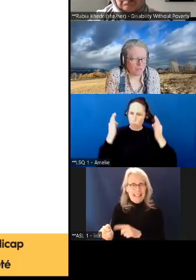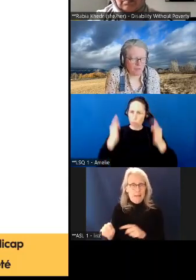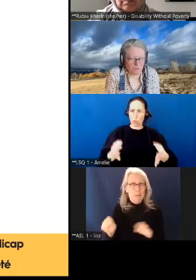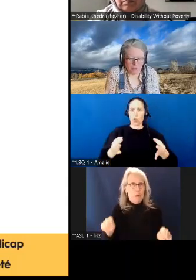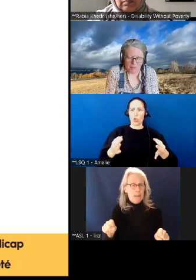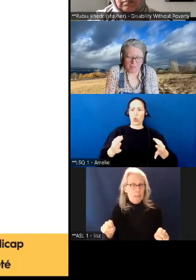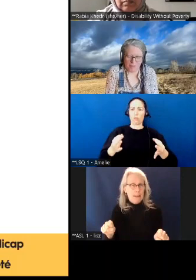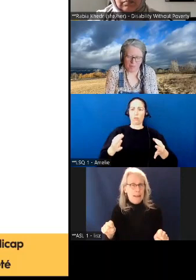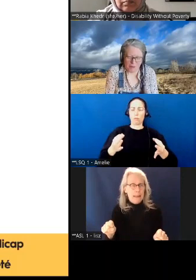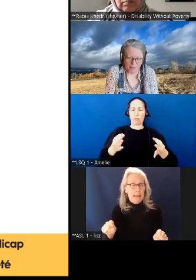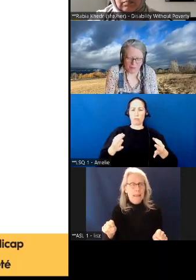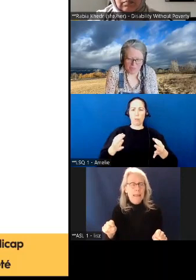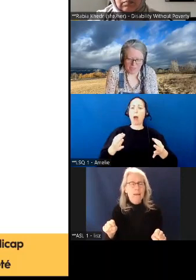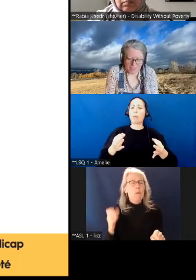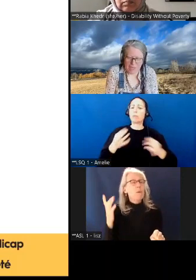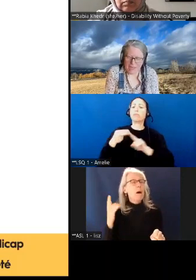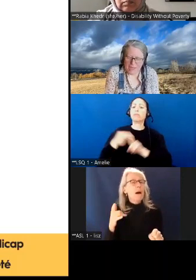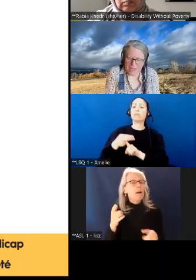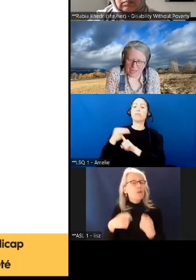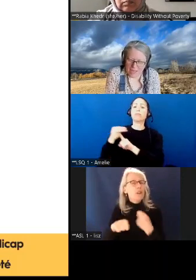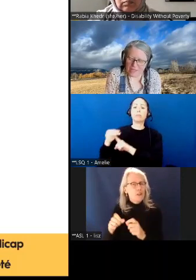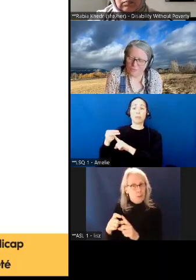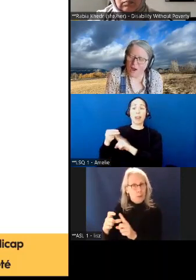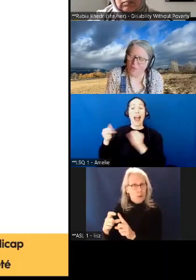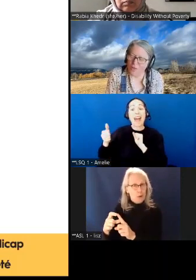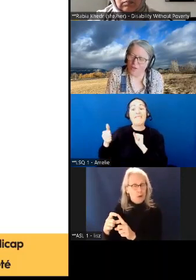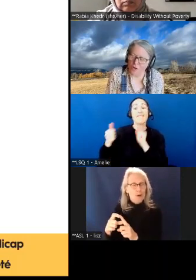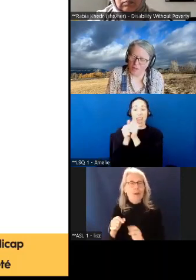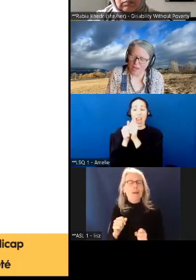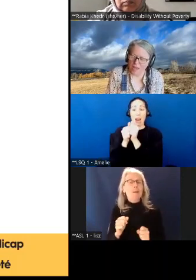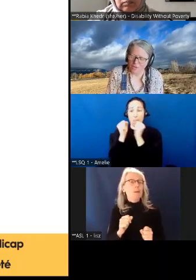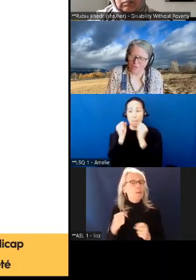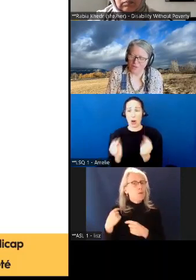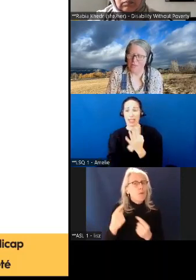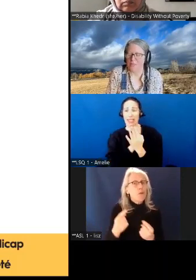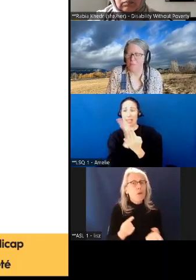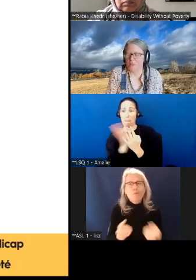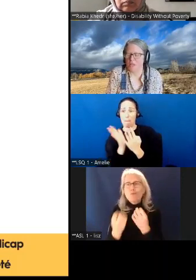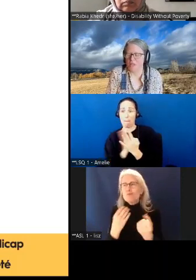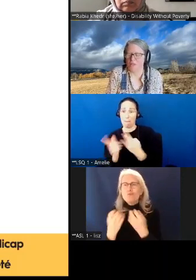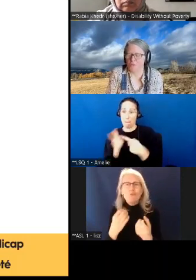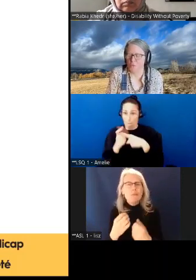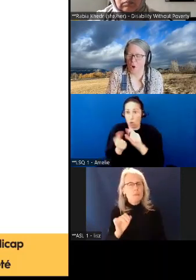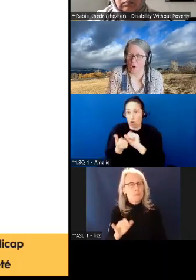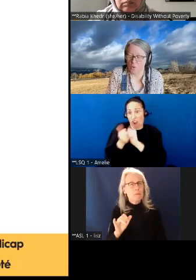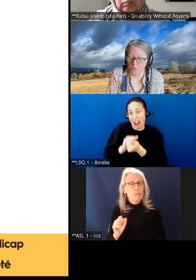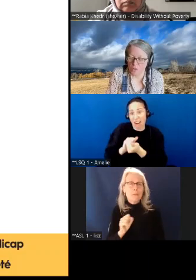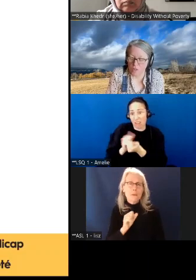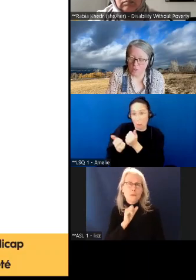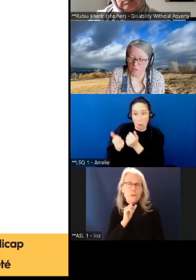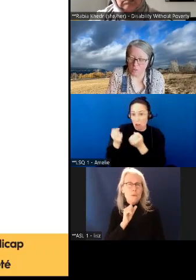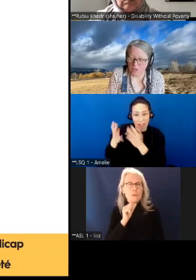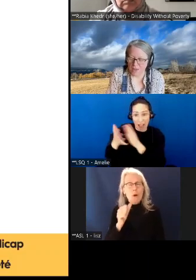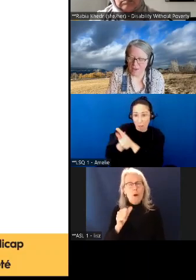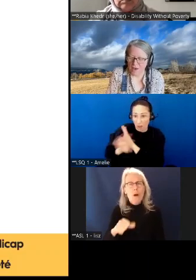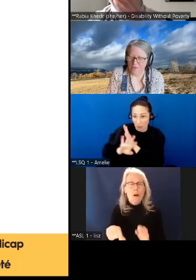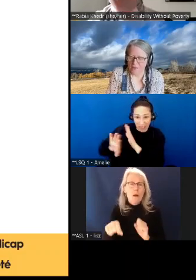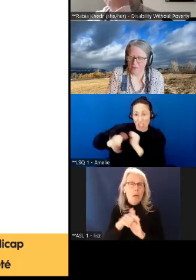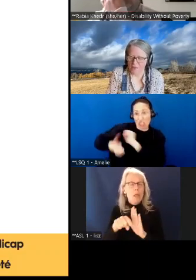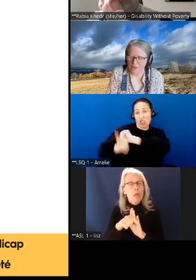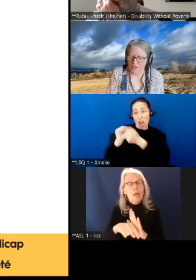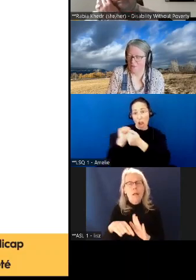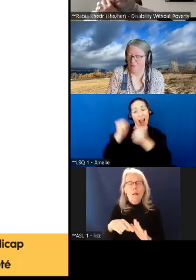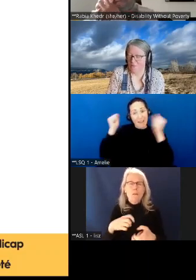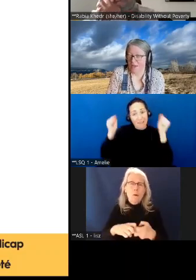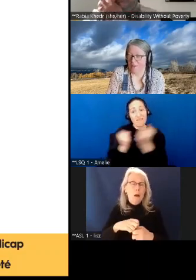de dire handicap avec possibilité, c'est que plutôt que de ressortir de